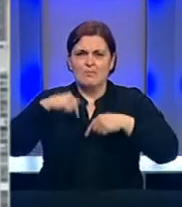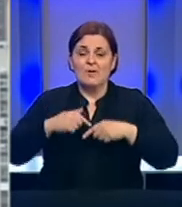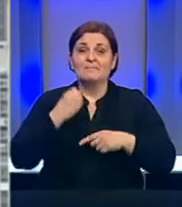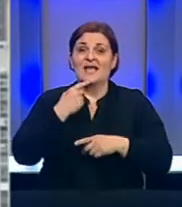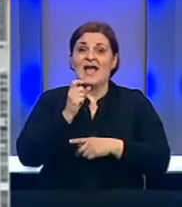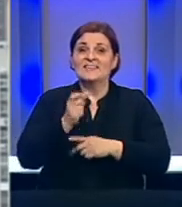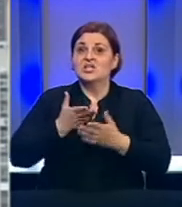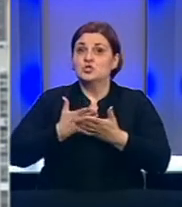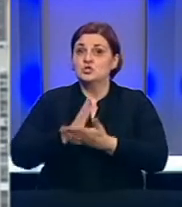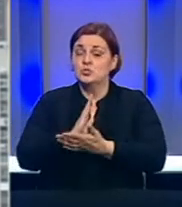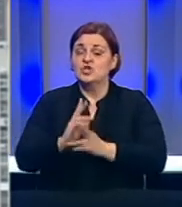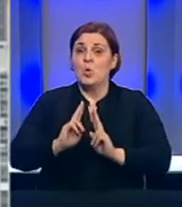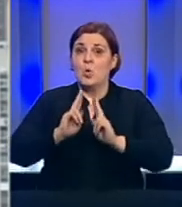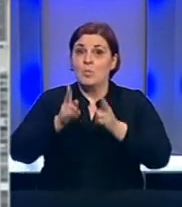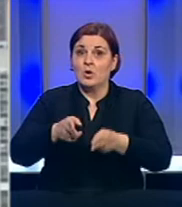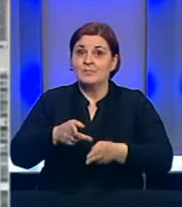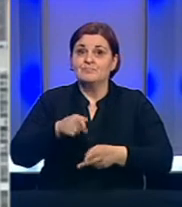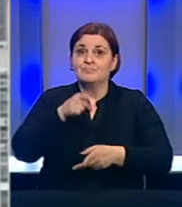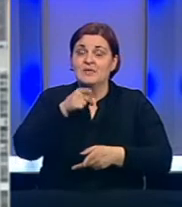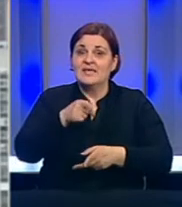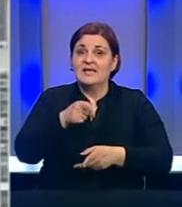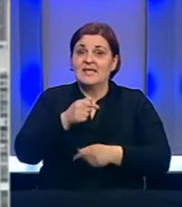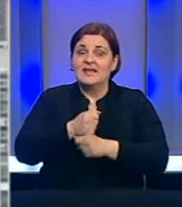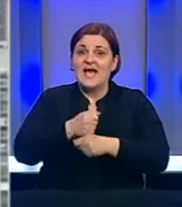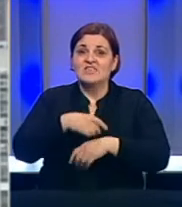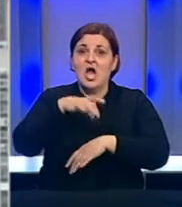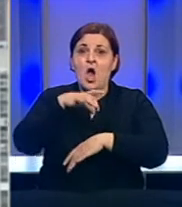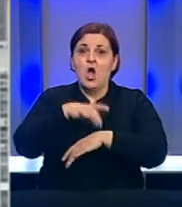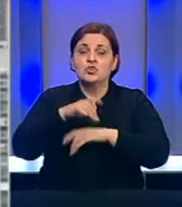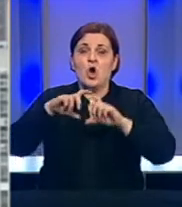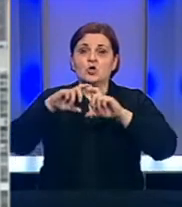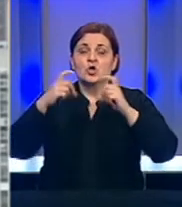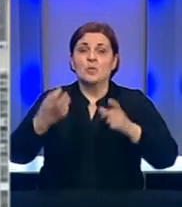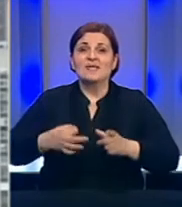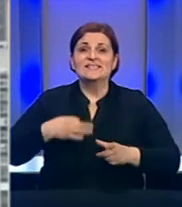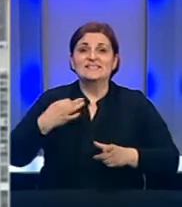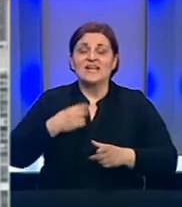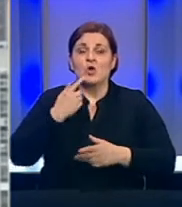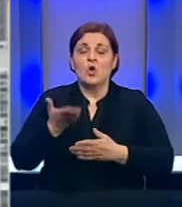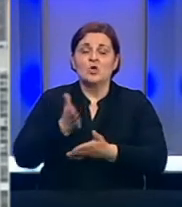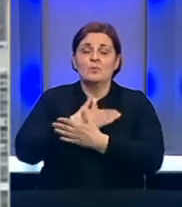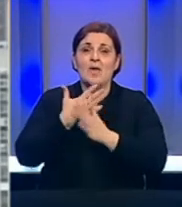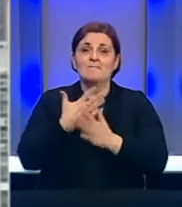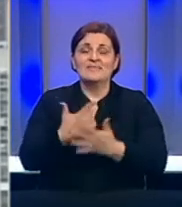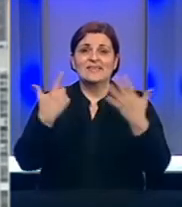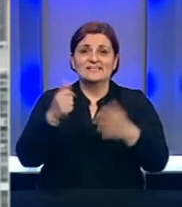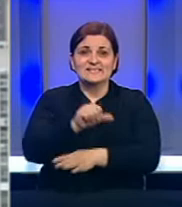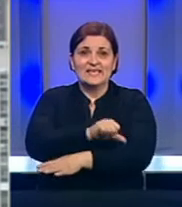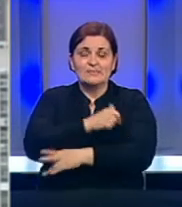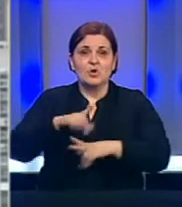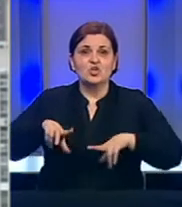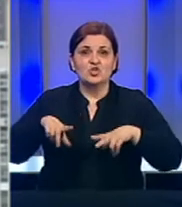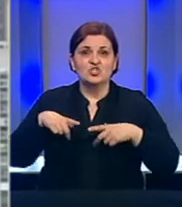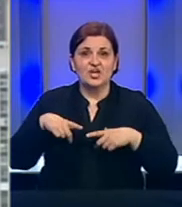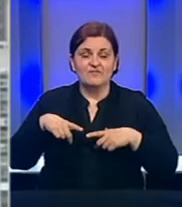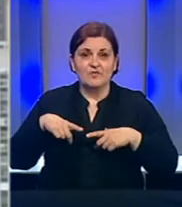Kada je riječ o slučaju u Mostaru, radi se o doktoru Doma zdravlja koji je preminuo u 57. godini života